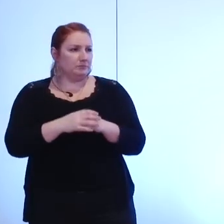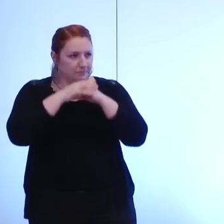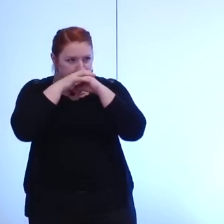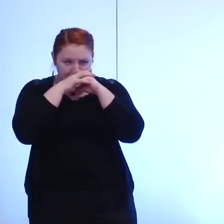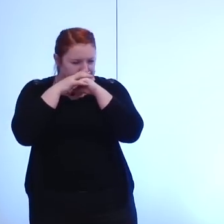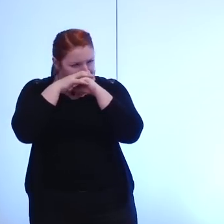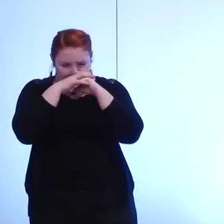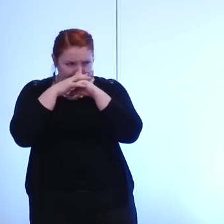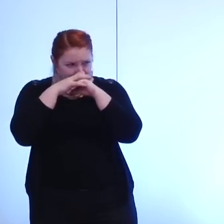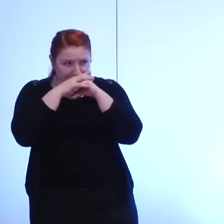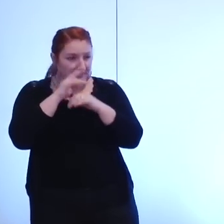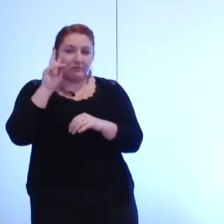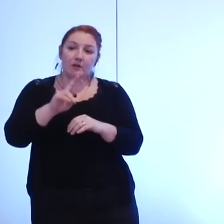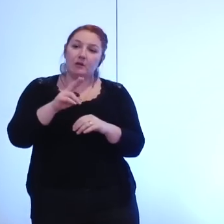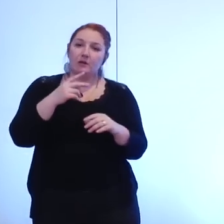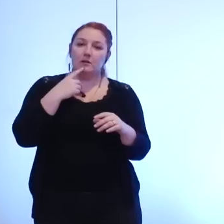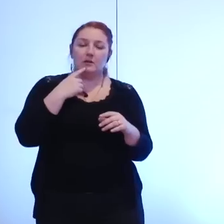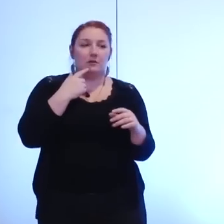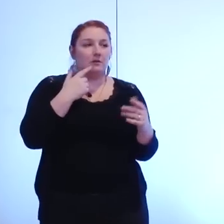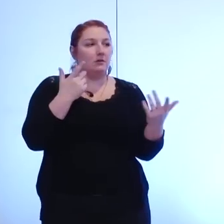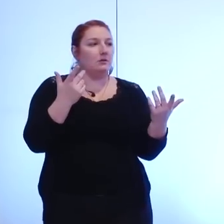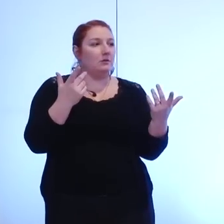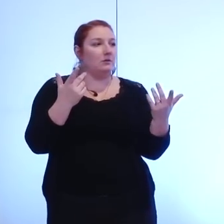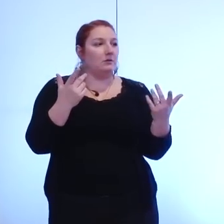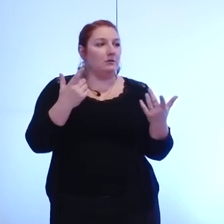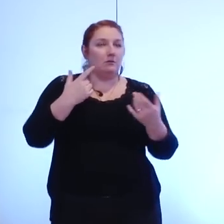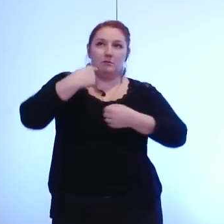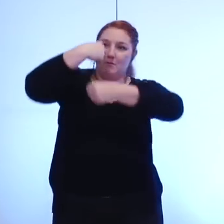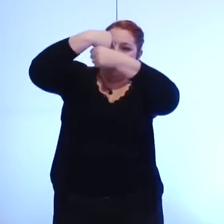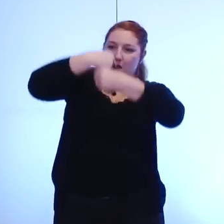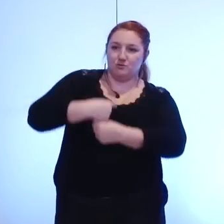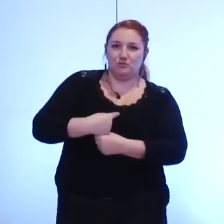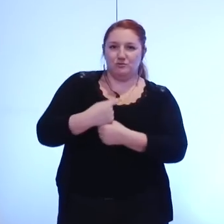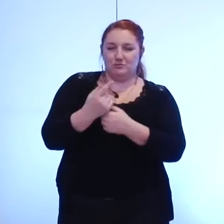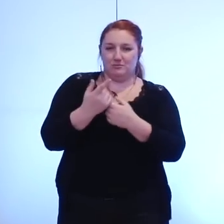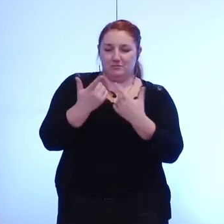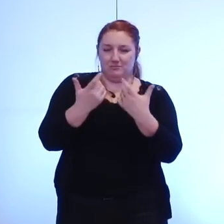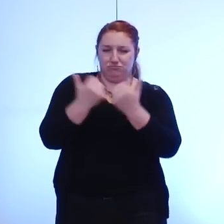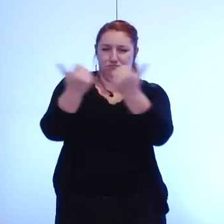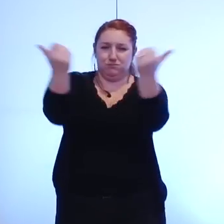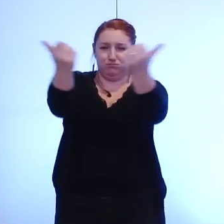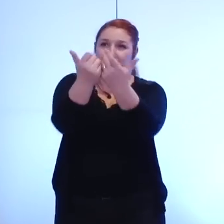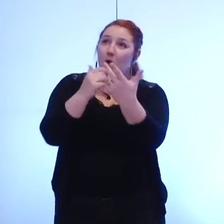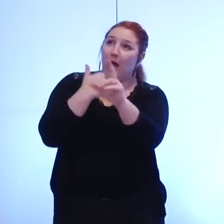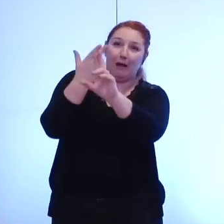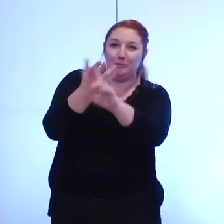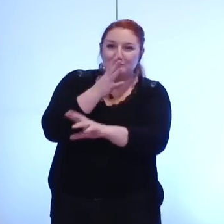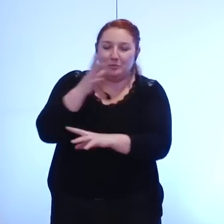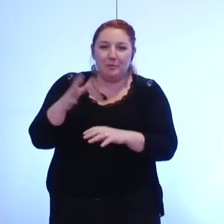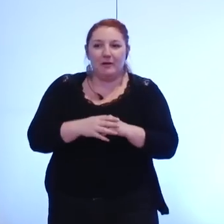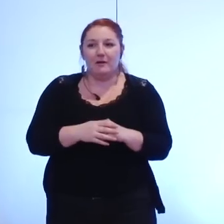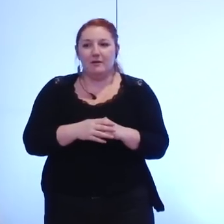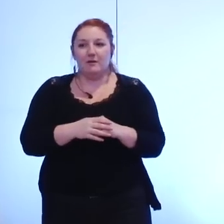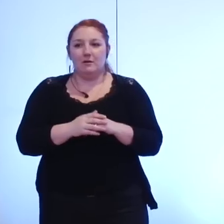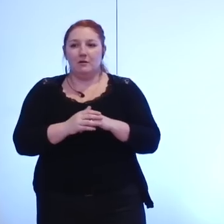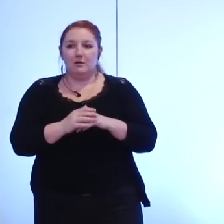j'aurais du mal à répondre à toutes les injonctions contradictoires des différents intervenants où à la fois la ville